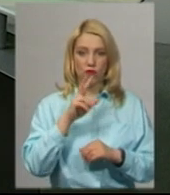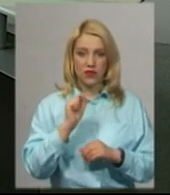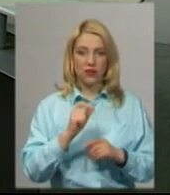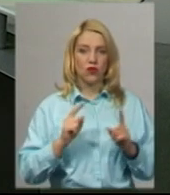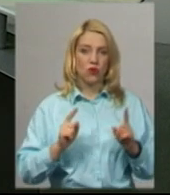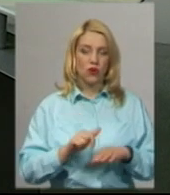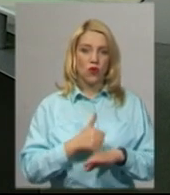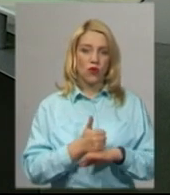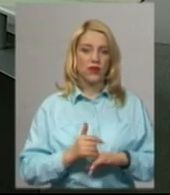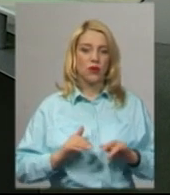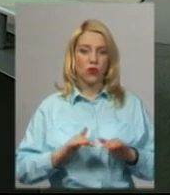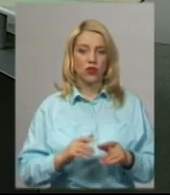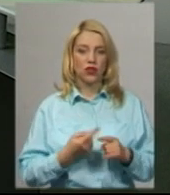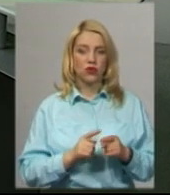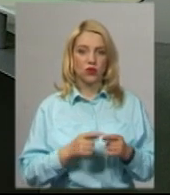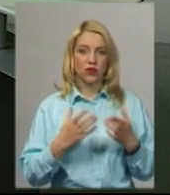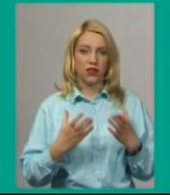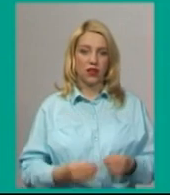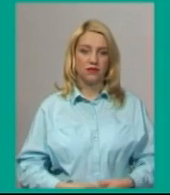Далі коротко про головні події сьогодні.